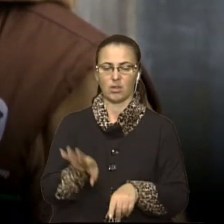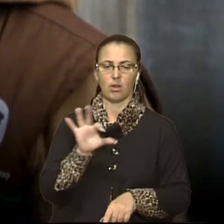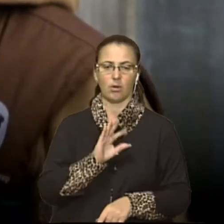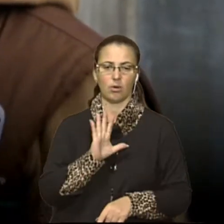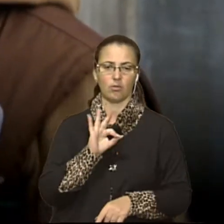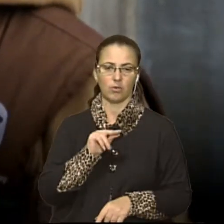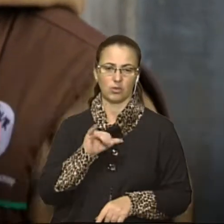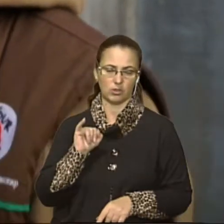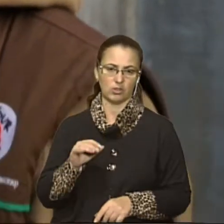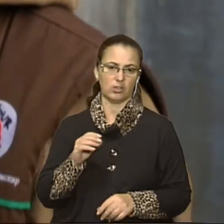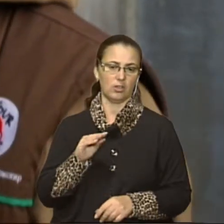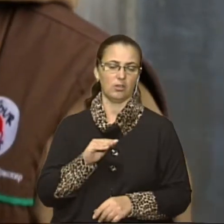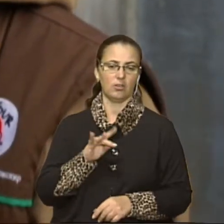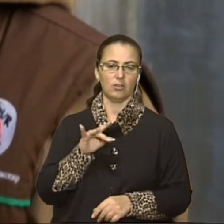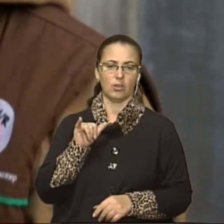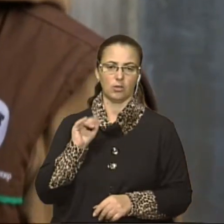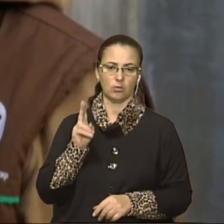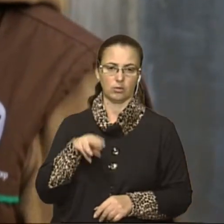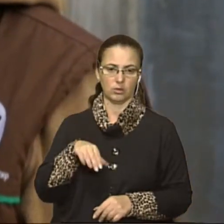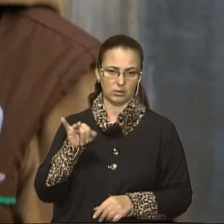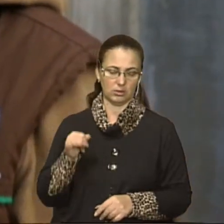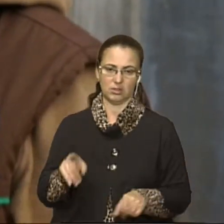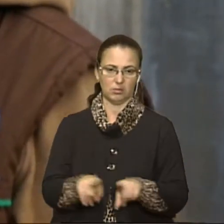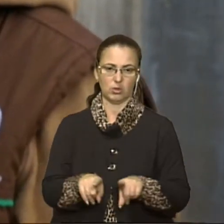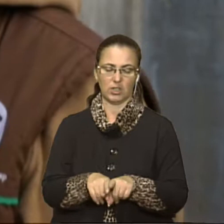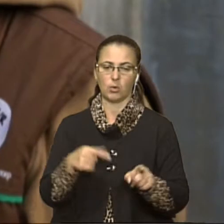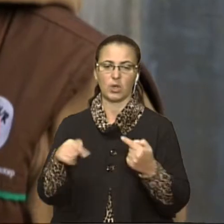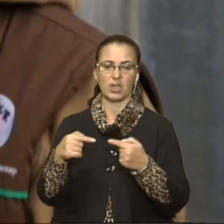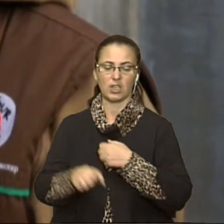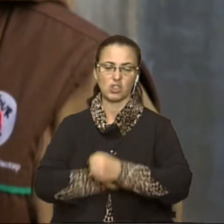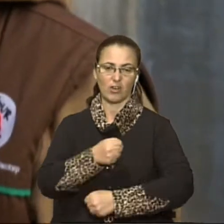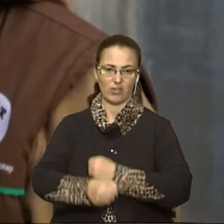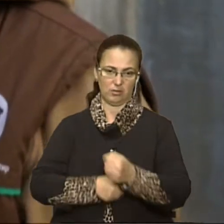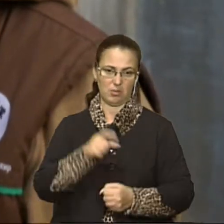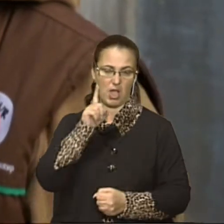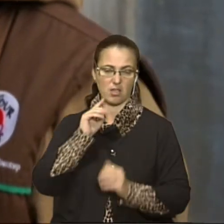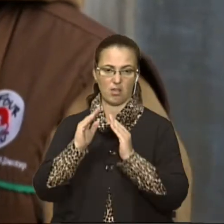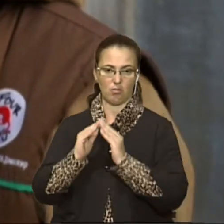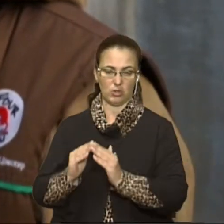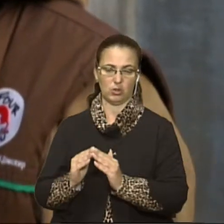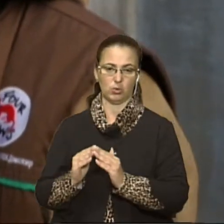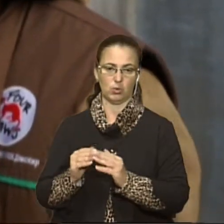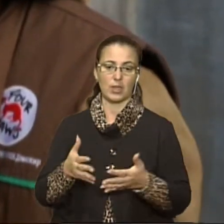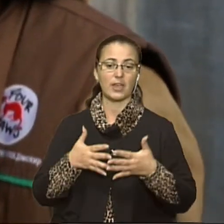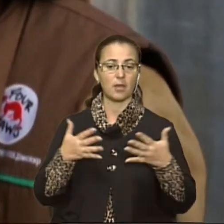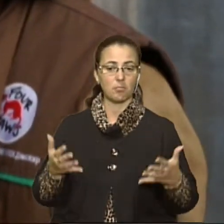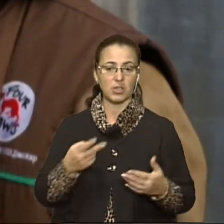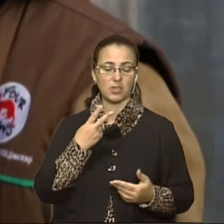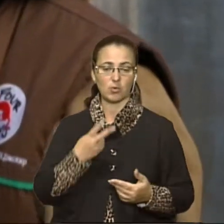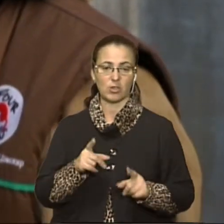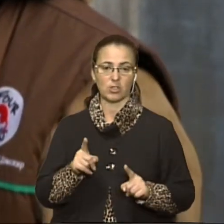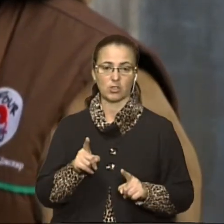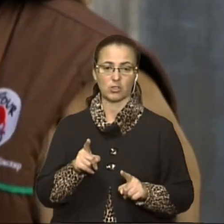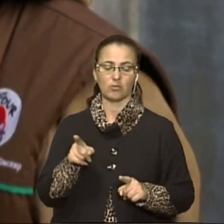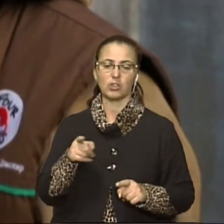харчування таке, як нашим іншим ведмедям у притулку. Найбільше ми побачили, що вони